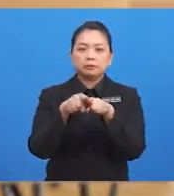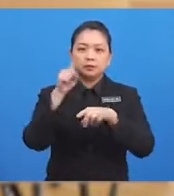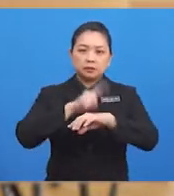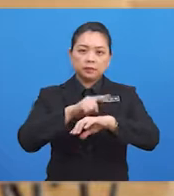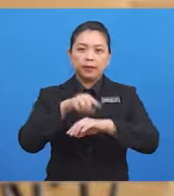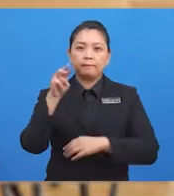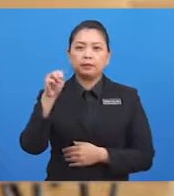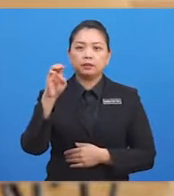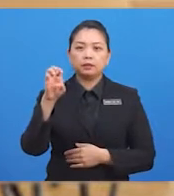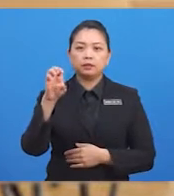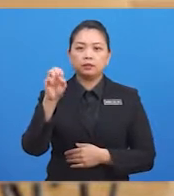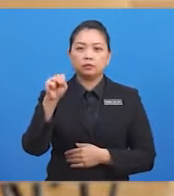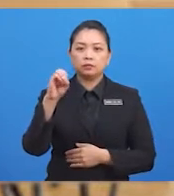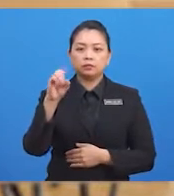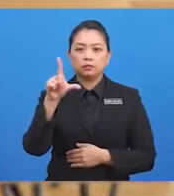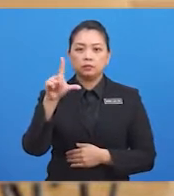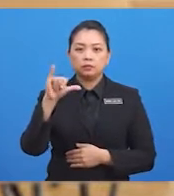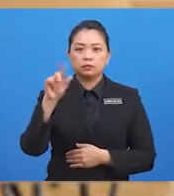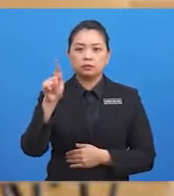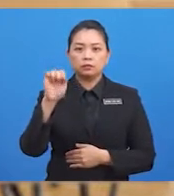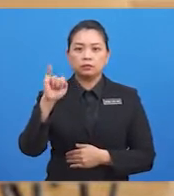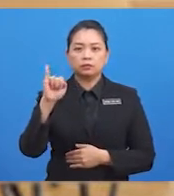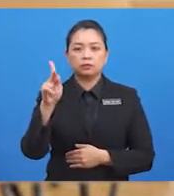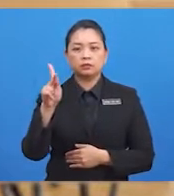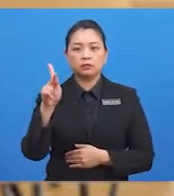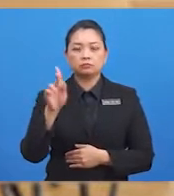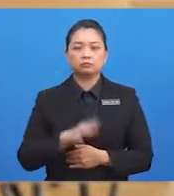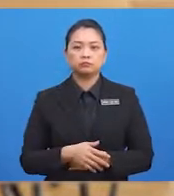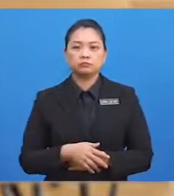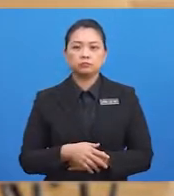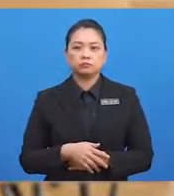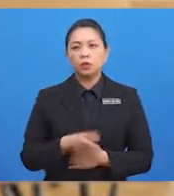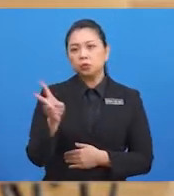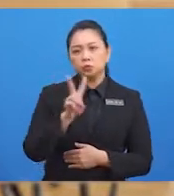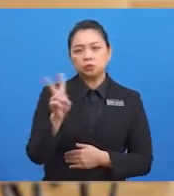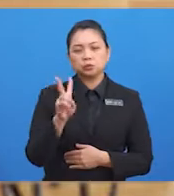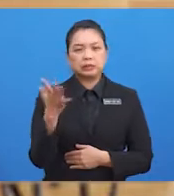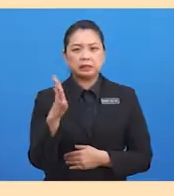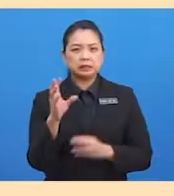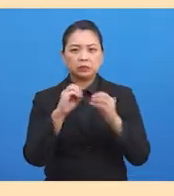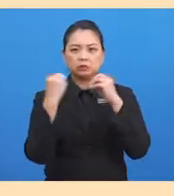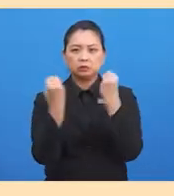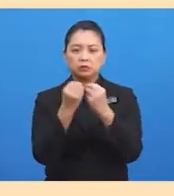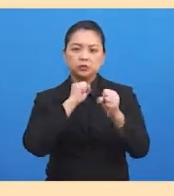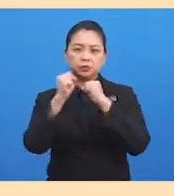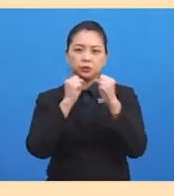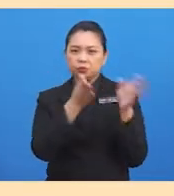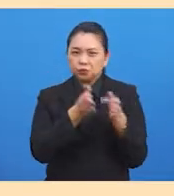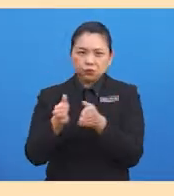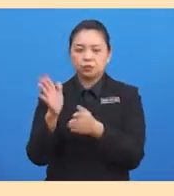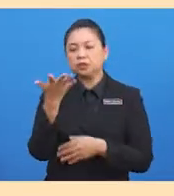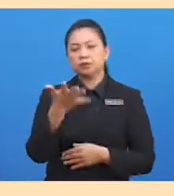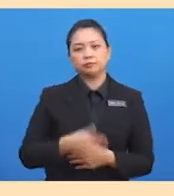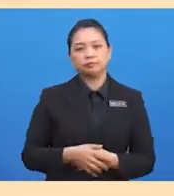prasejarah ini masih belum mempunyai organisasi sosial yang tersusun. Pada zaman